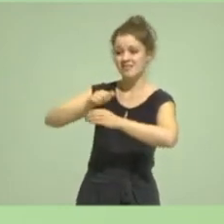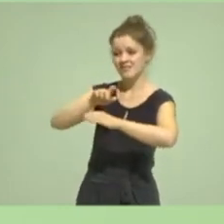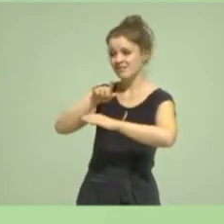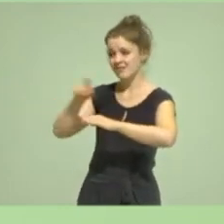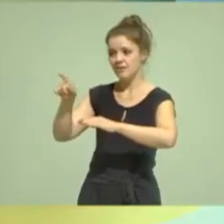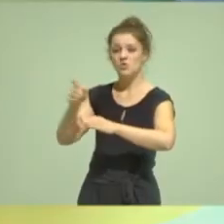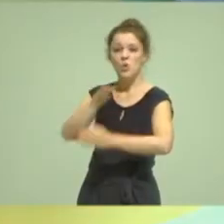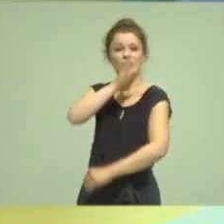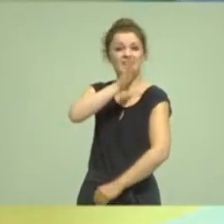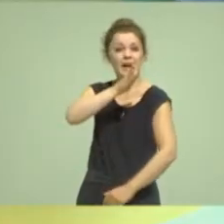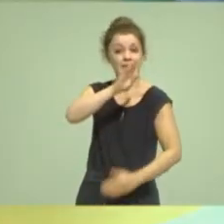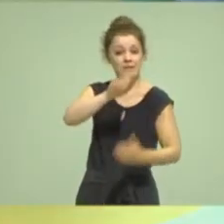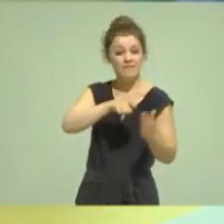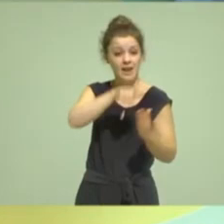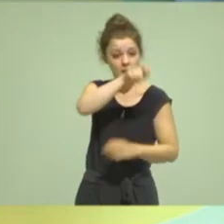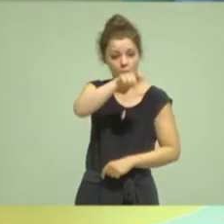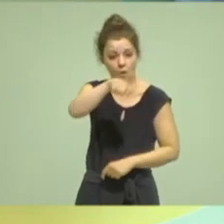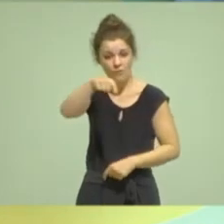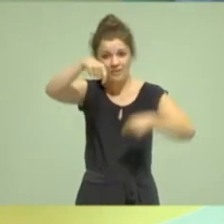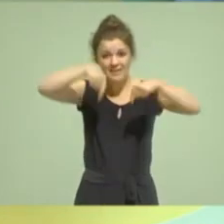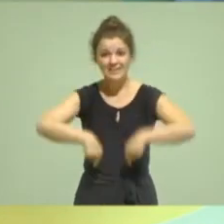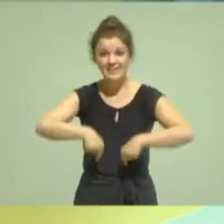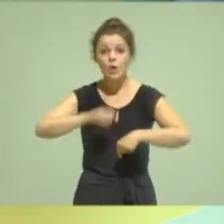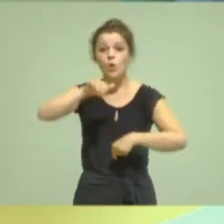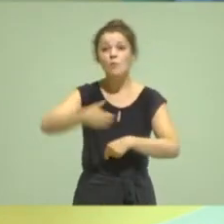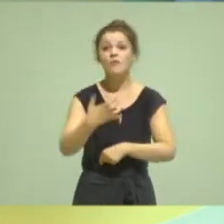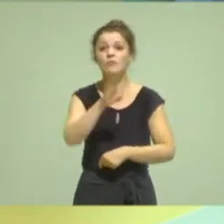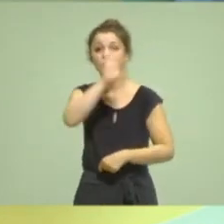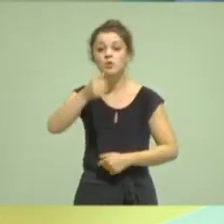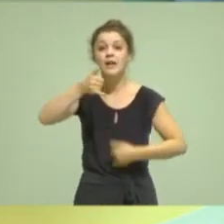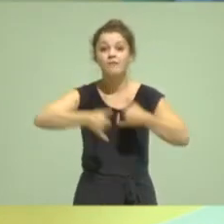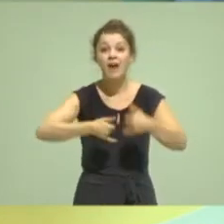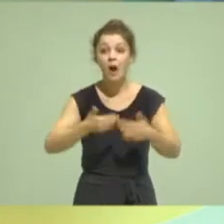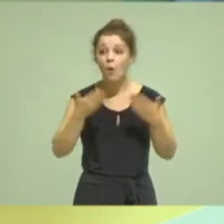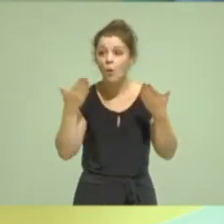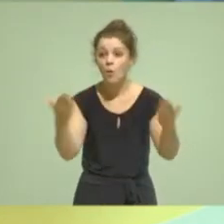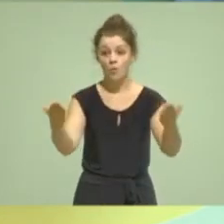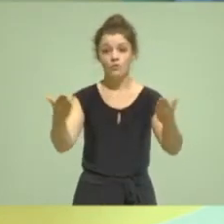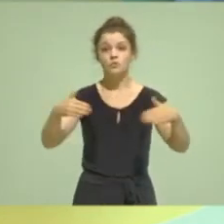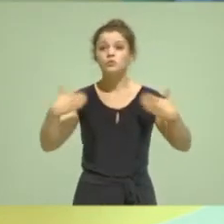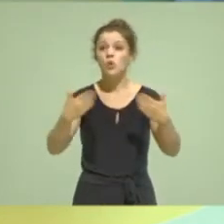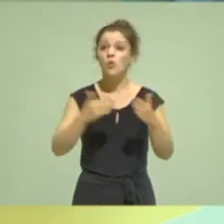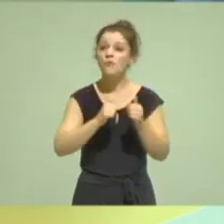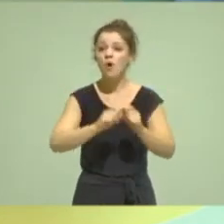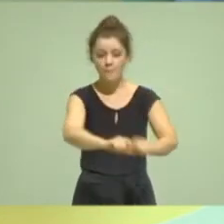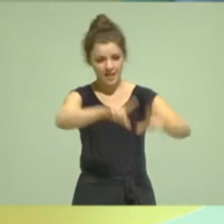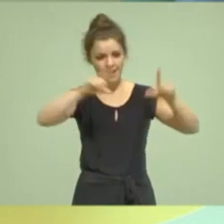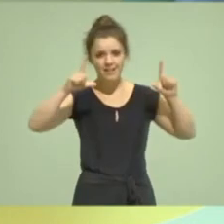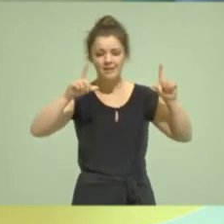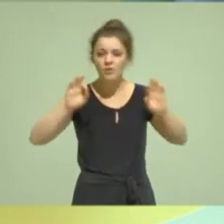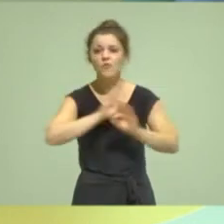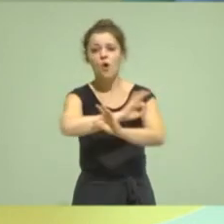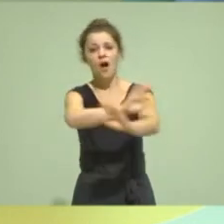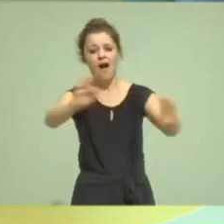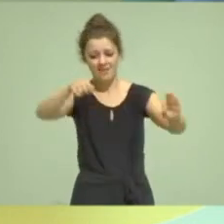gewählt worden sind, bei uns über 50% Frauen sind. Das muss das Vorbild sein, zukünftige Aufstellung von Parteien für